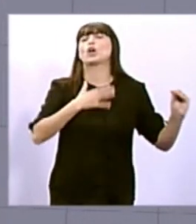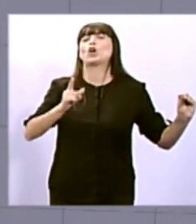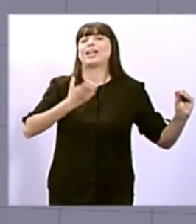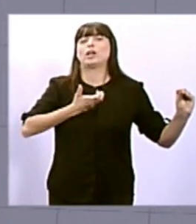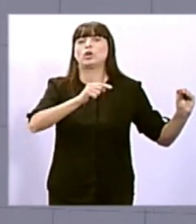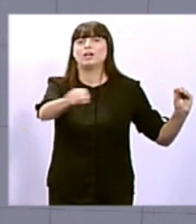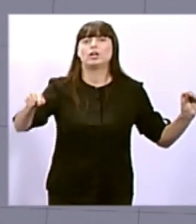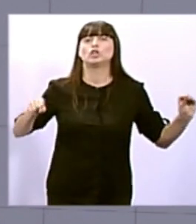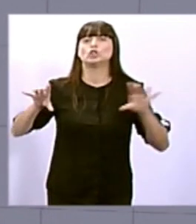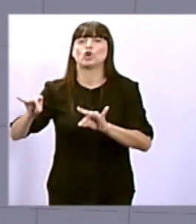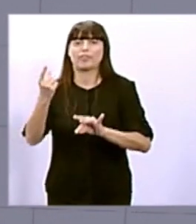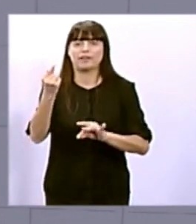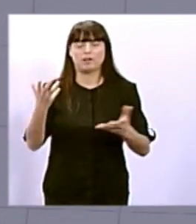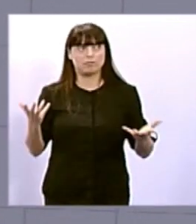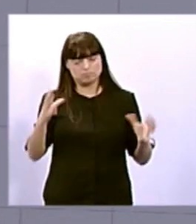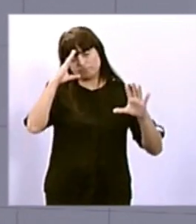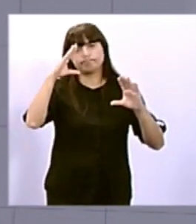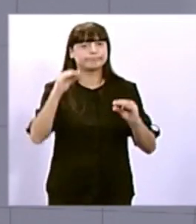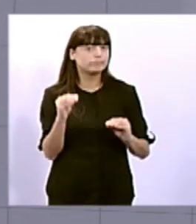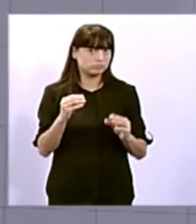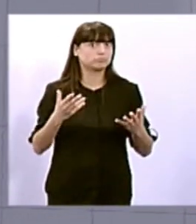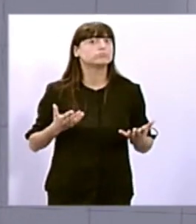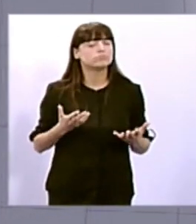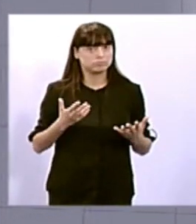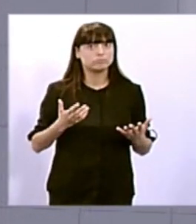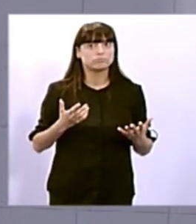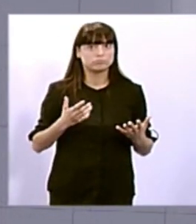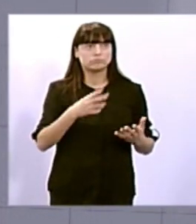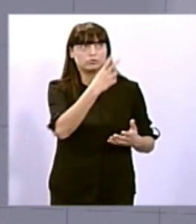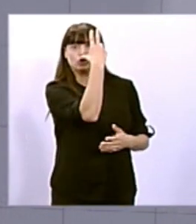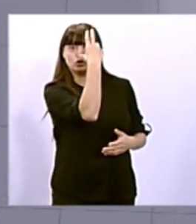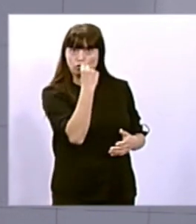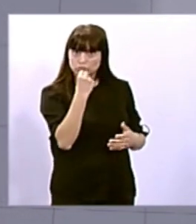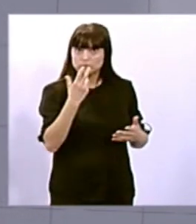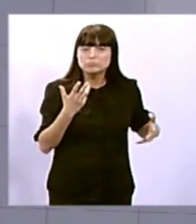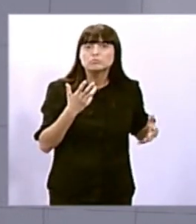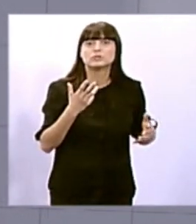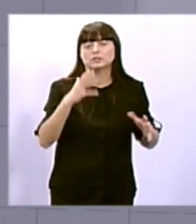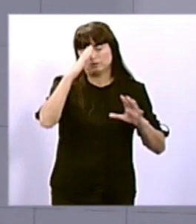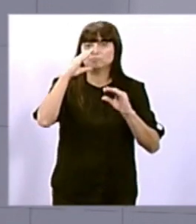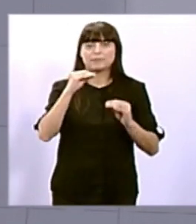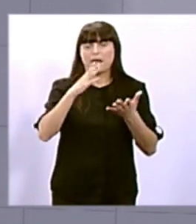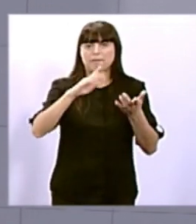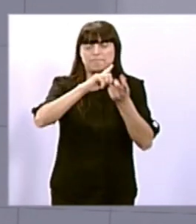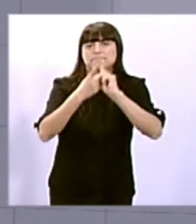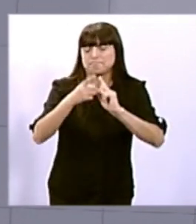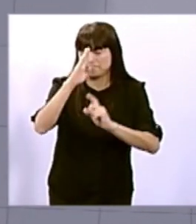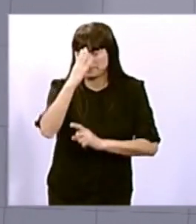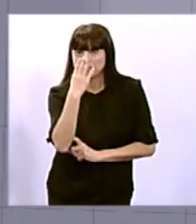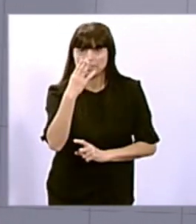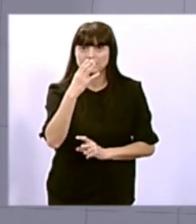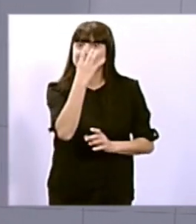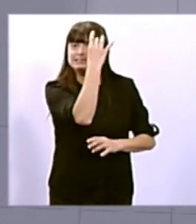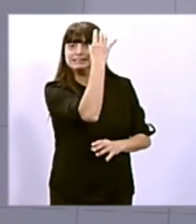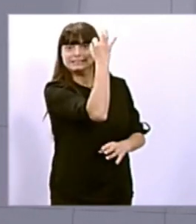la transversalitat del municipalisme de l'Estat espanyol, ens li van posar en contra perquè no permetia la disposició dels